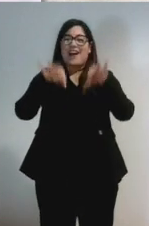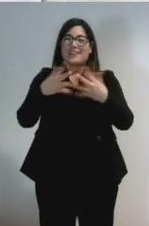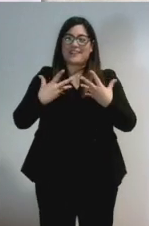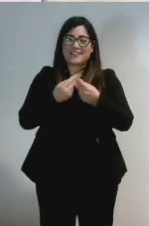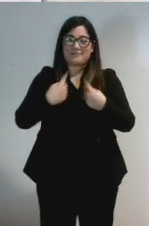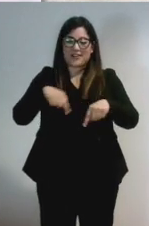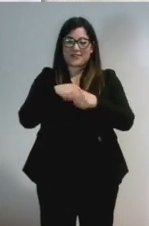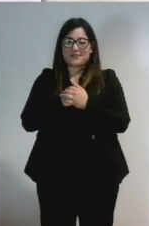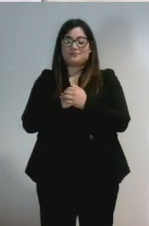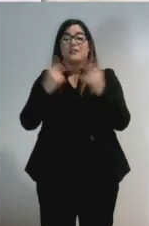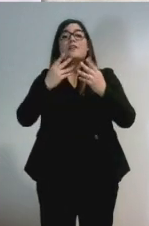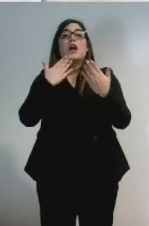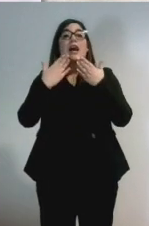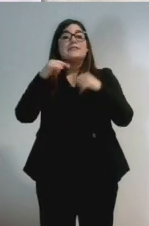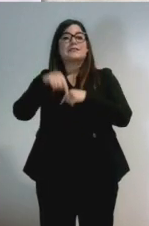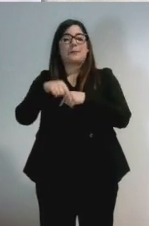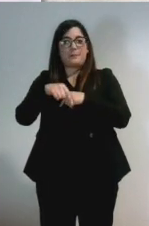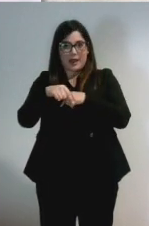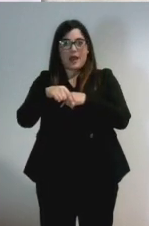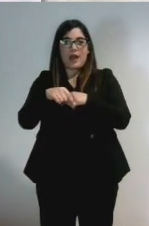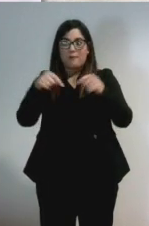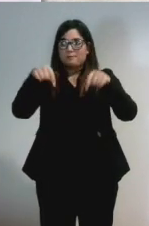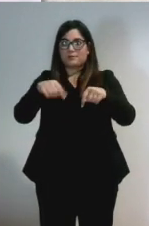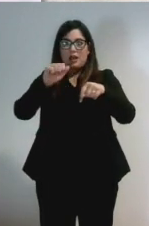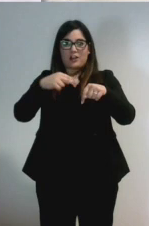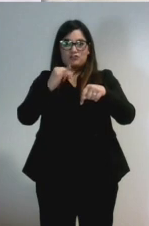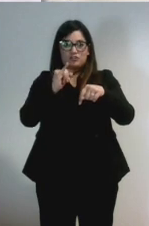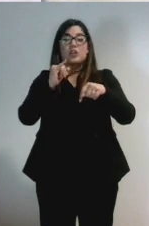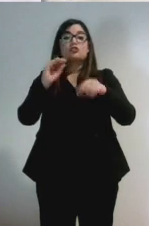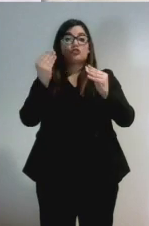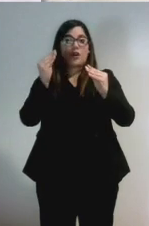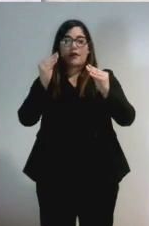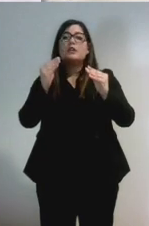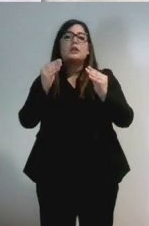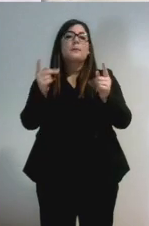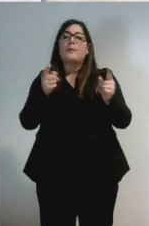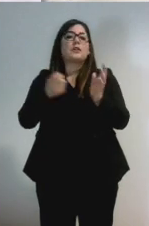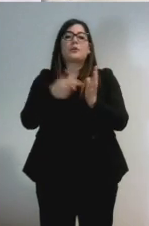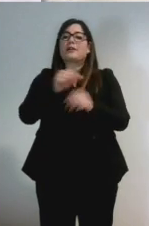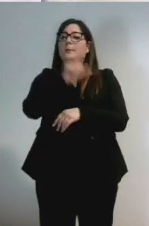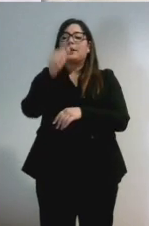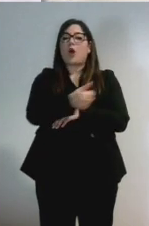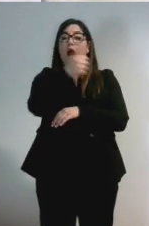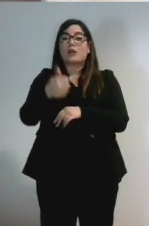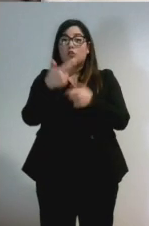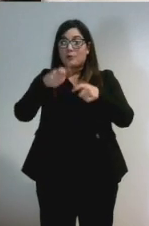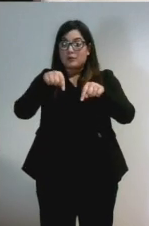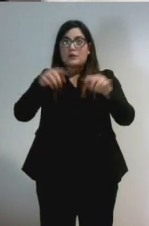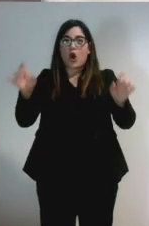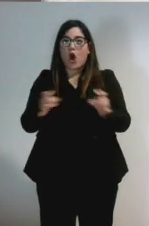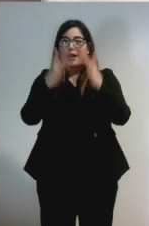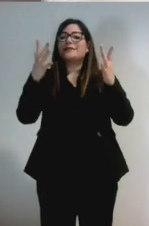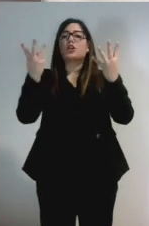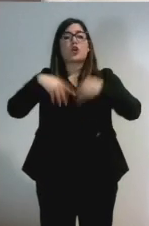'evento più importante per i giovani amministratori, più importante dell'anno perché ci offre un'occasione che non è scontata e quindi uno